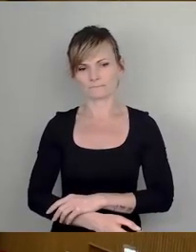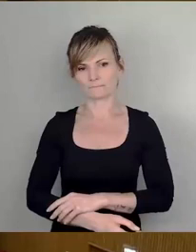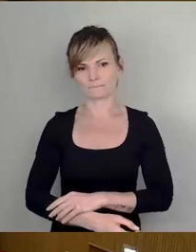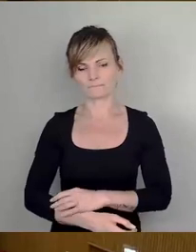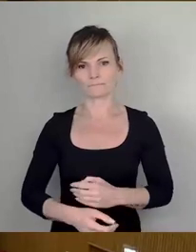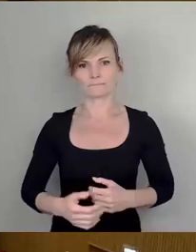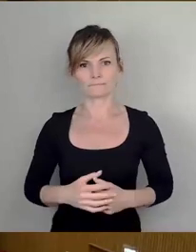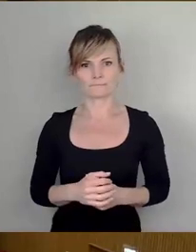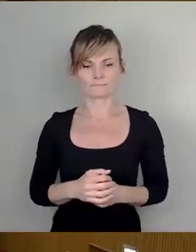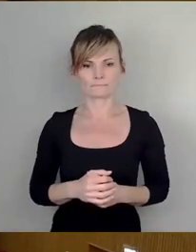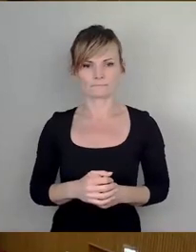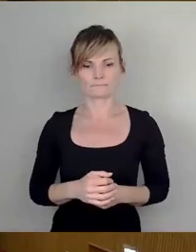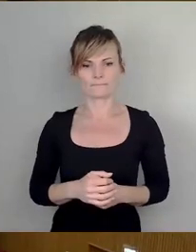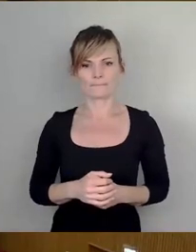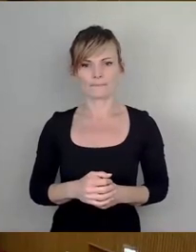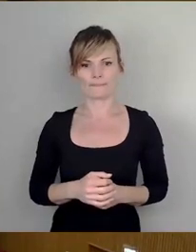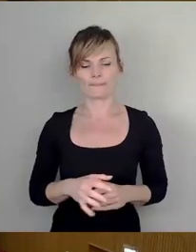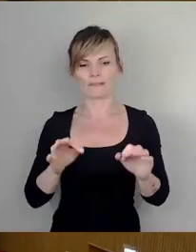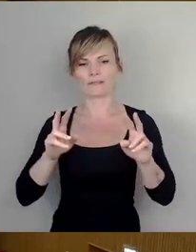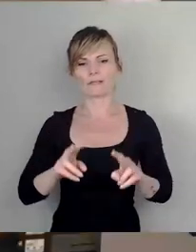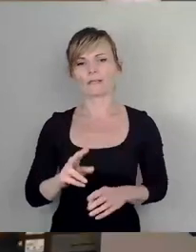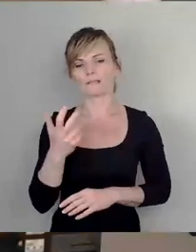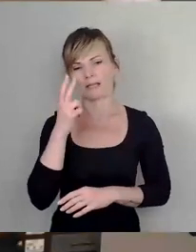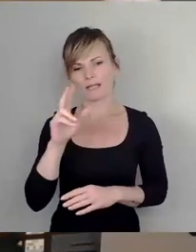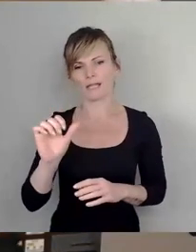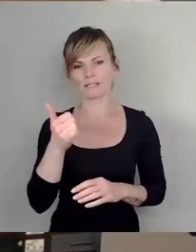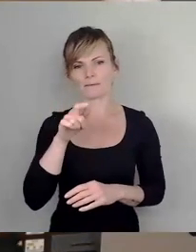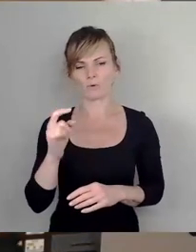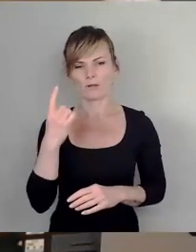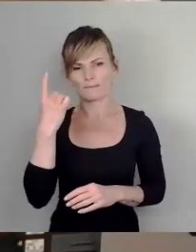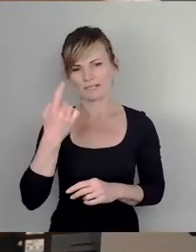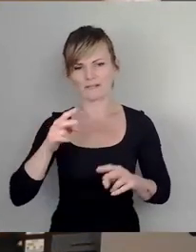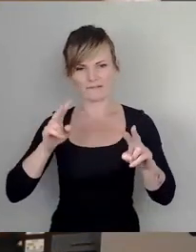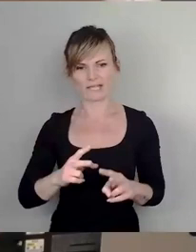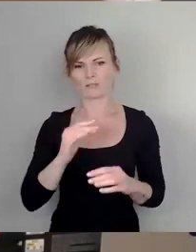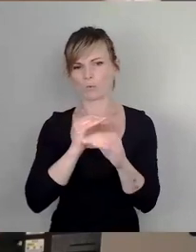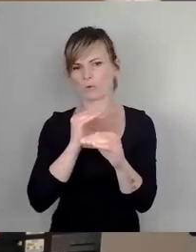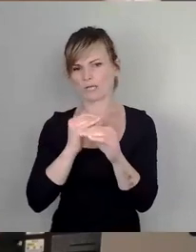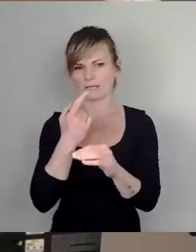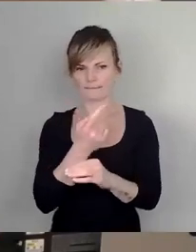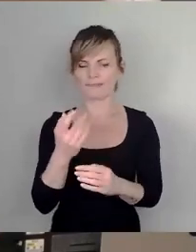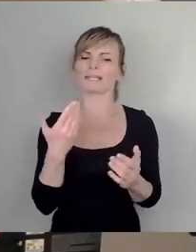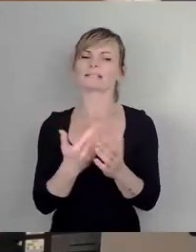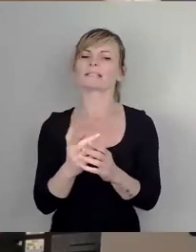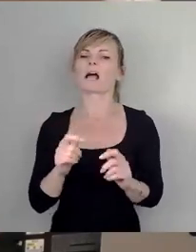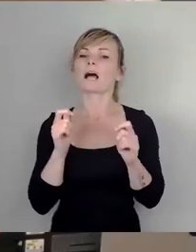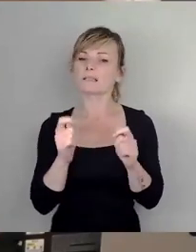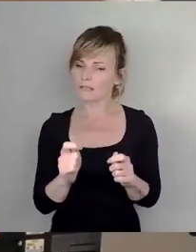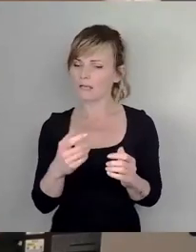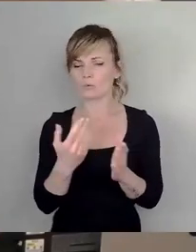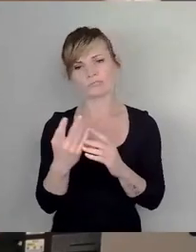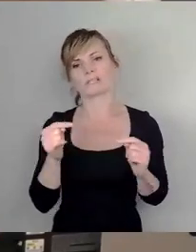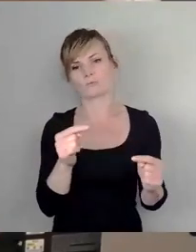Sehr geehrter Herr erster Bürgermeister, werte Kolleginnen und Kollegen, dieser Antrag und die Diskussion über diesen